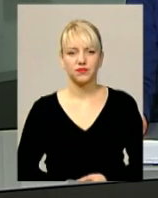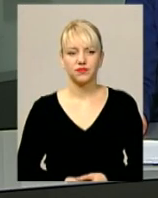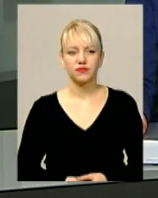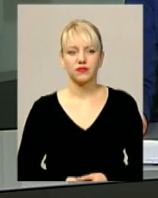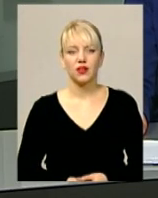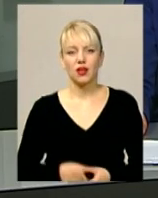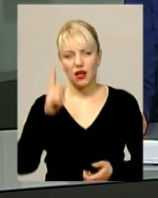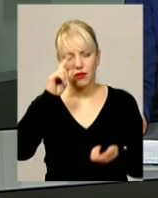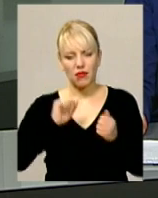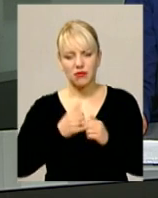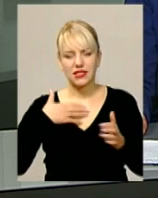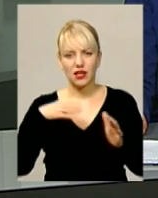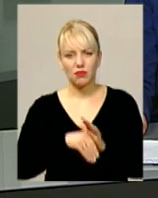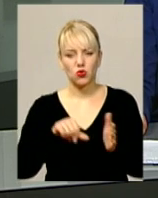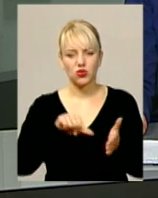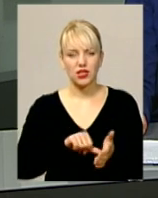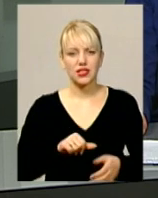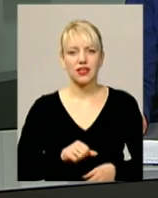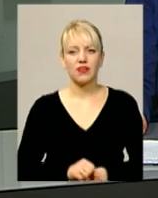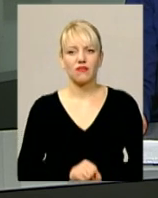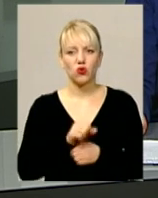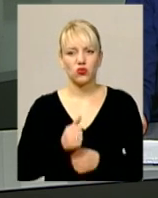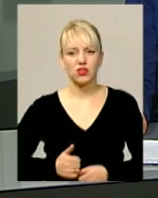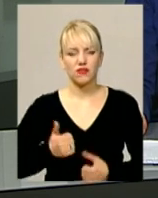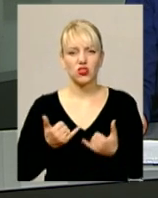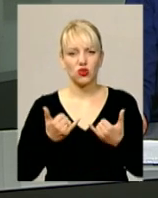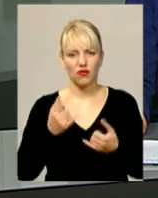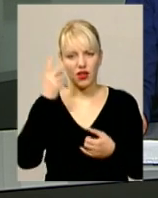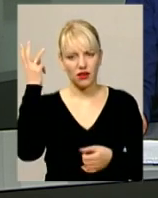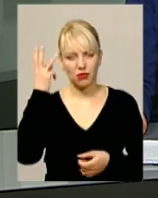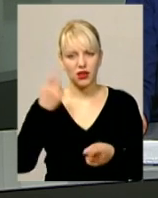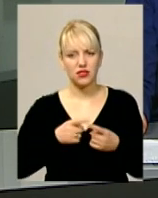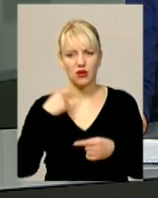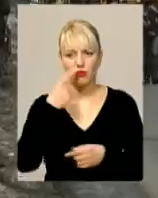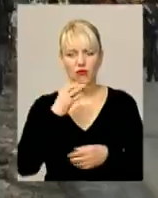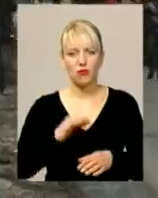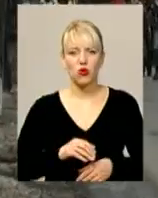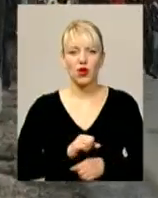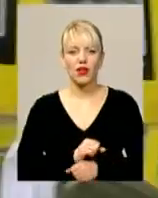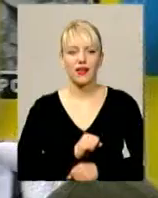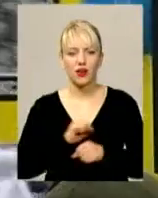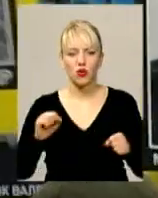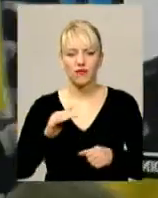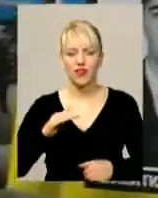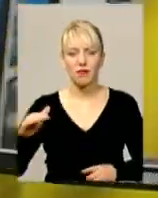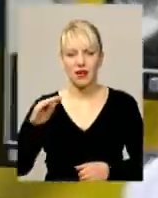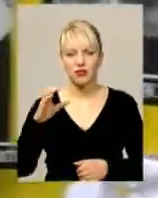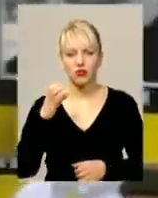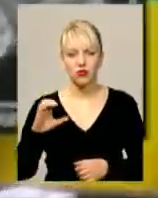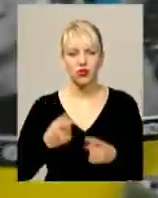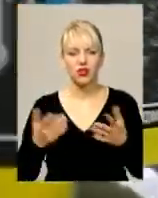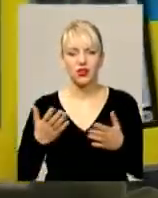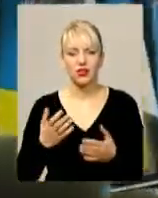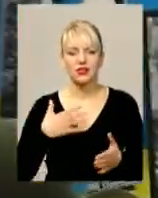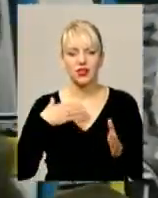Пам'ять загиблих учасників Революції Гідності вшанували у Хмельницькому. Йдеться про героїв Небесної сотні, котрі загинули наприкінці